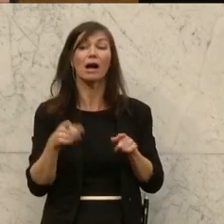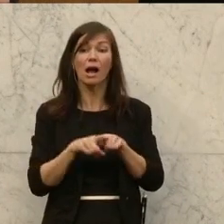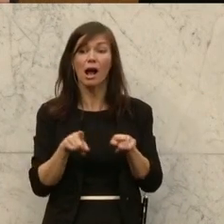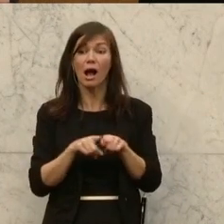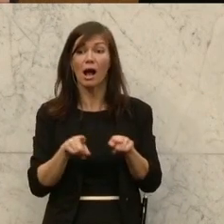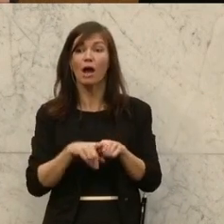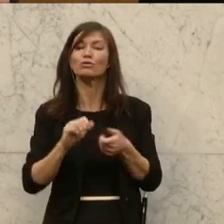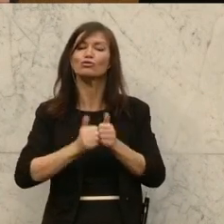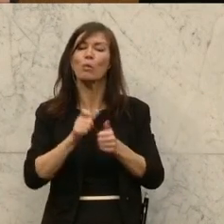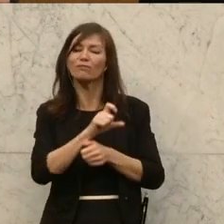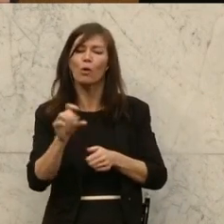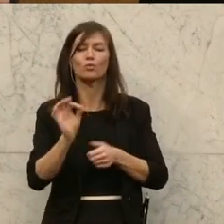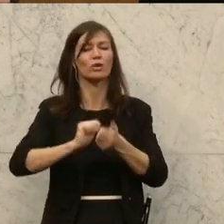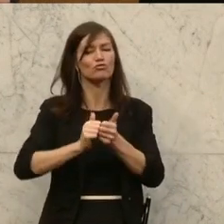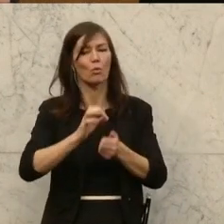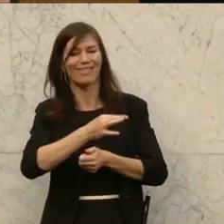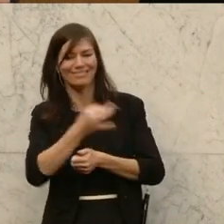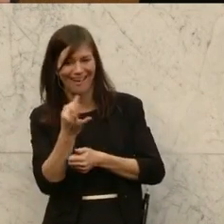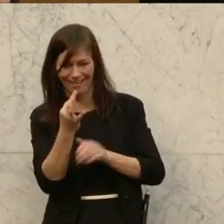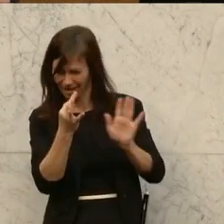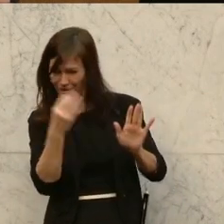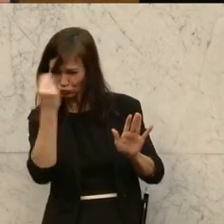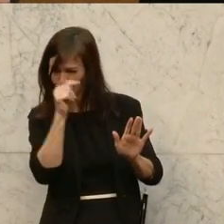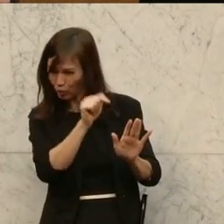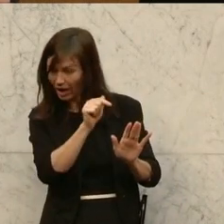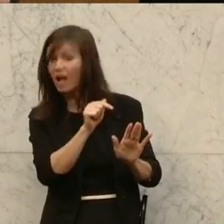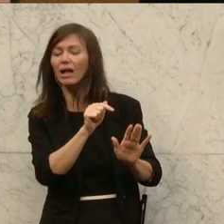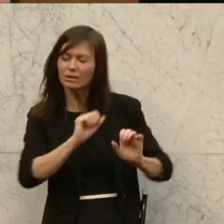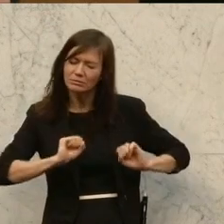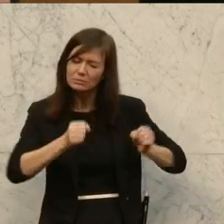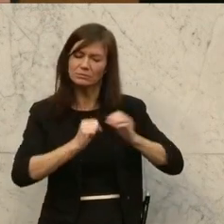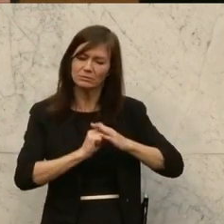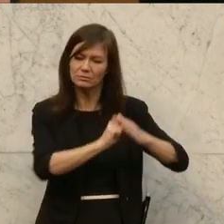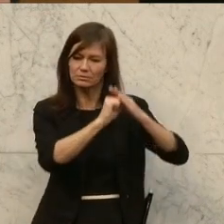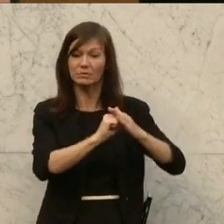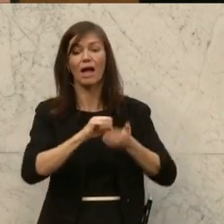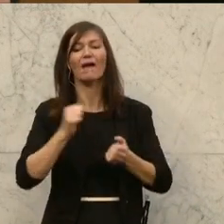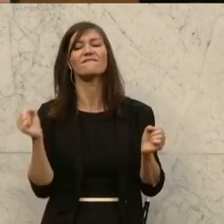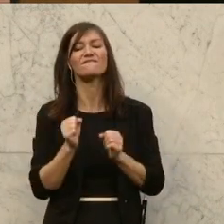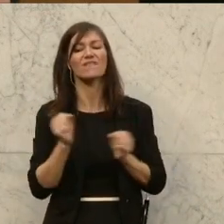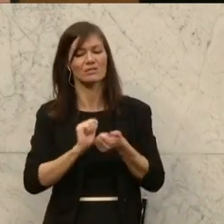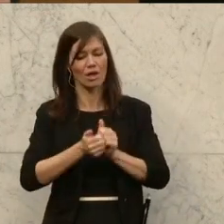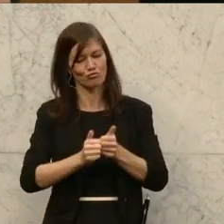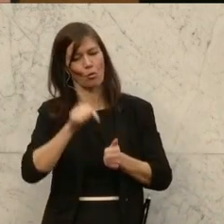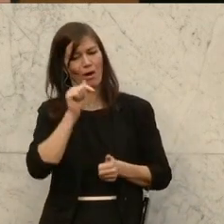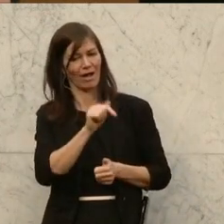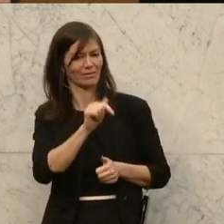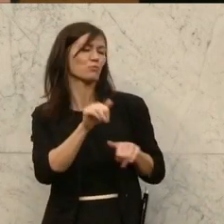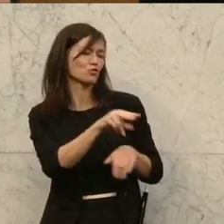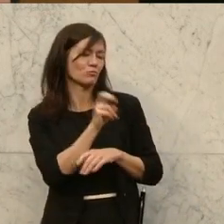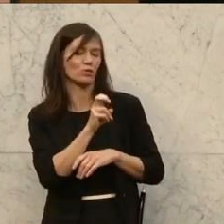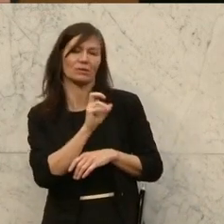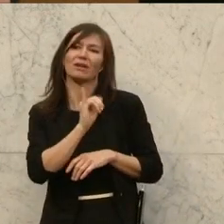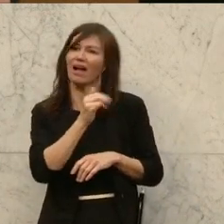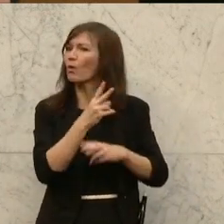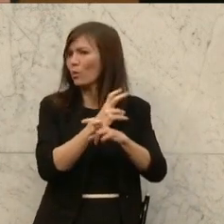Sporttagen und Sportwochen in den Schulen, wobei man immer wieder den Wintersport als Skinotion Österreich berücksichtigen muss. deshalb meine Frage,